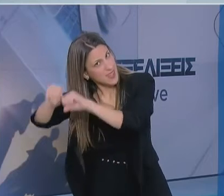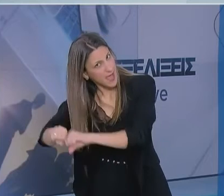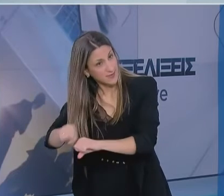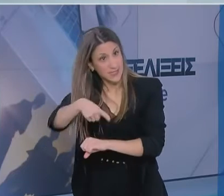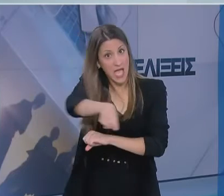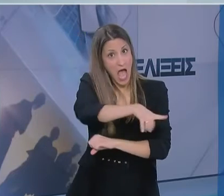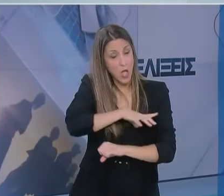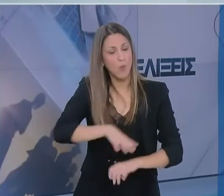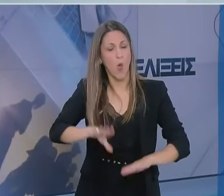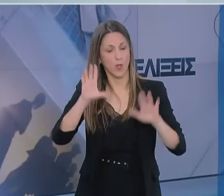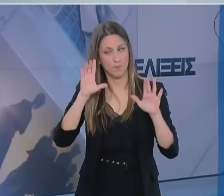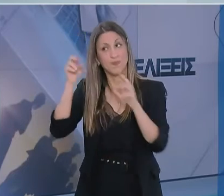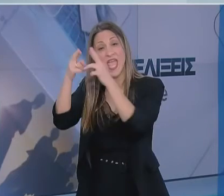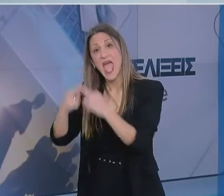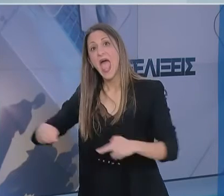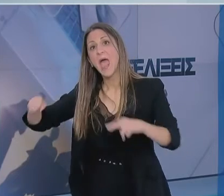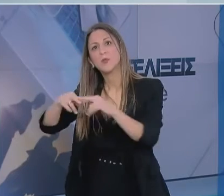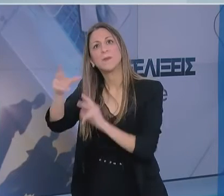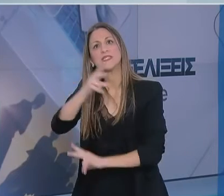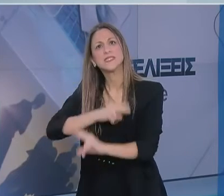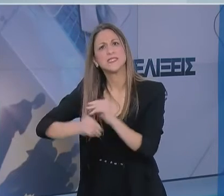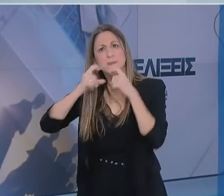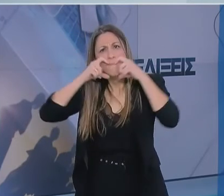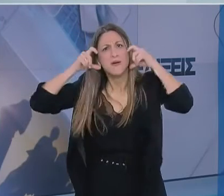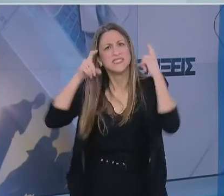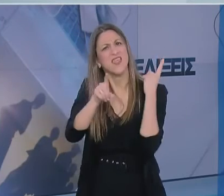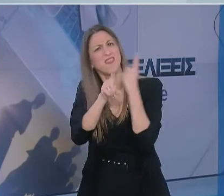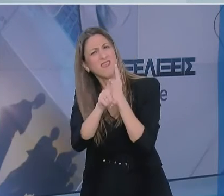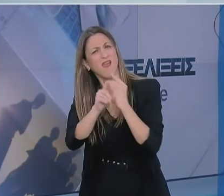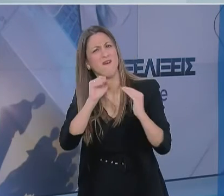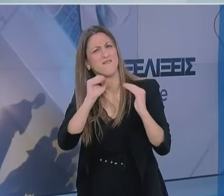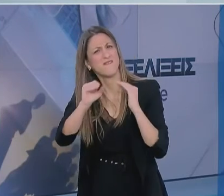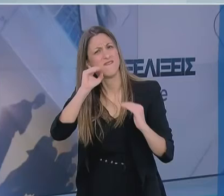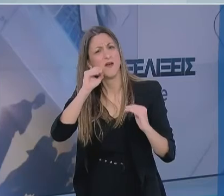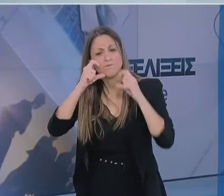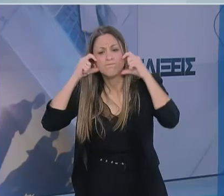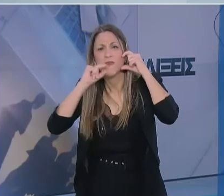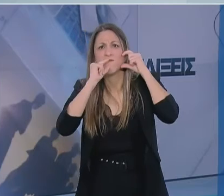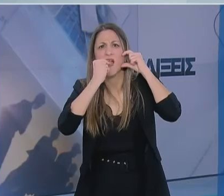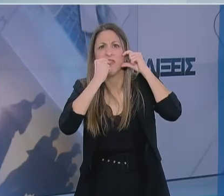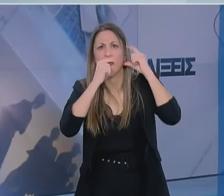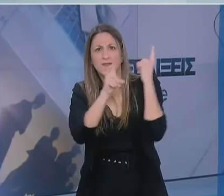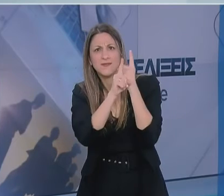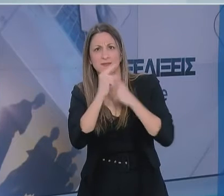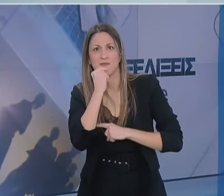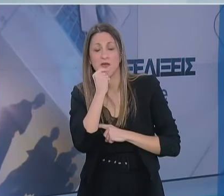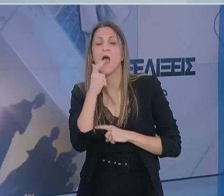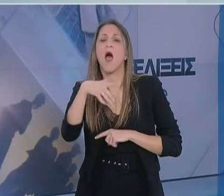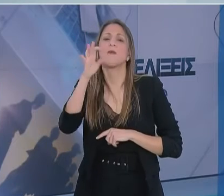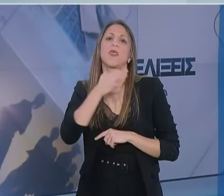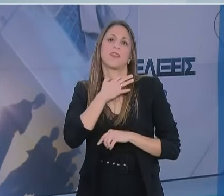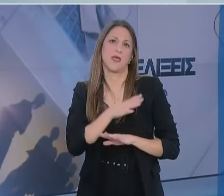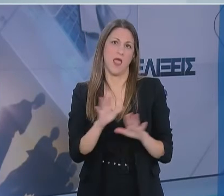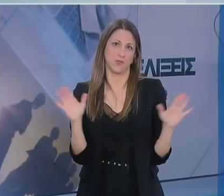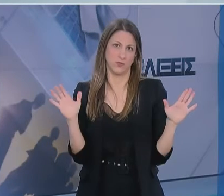ιατρικών μασκών με βαλβίδα τις περίφημες μάσκες υψηλής αναπνευστικής προστασίας, οι οποίες δεν συστήνονται